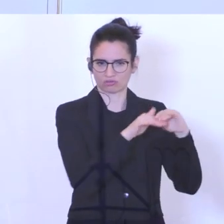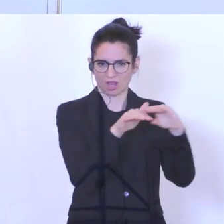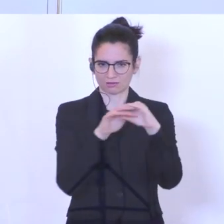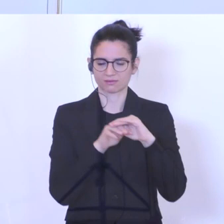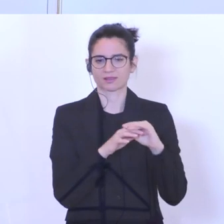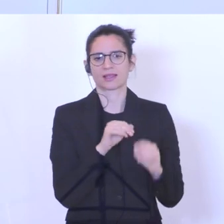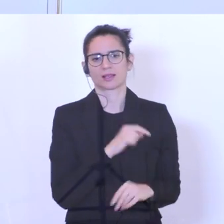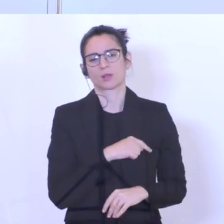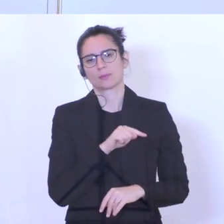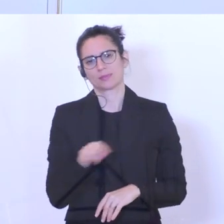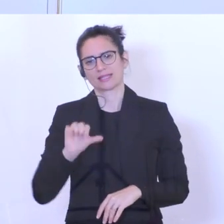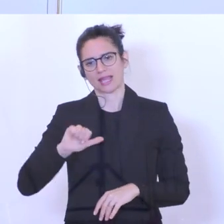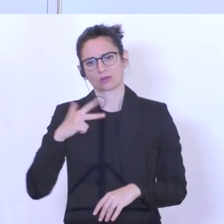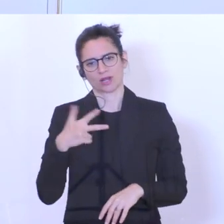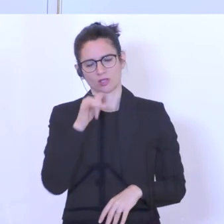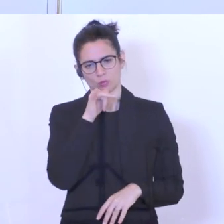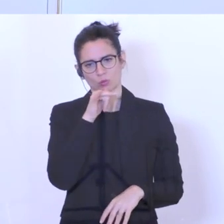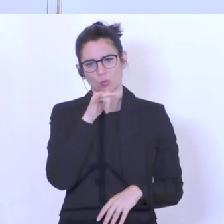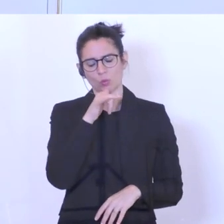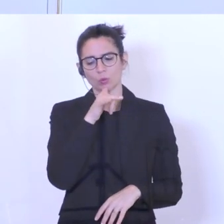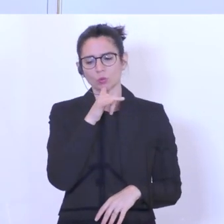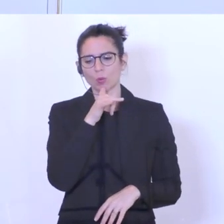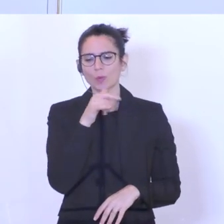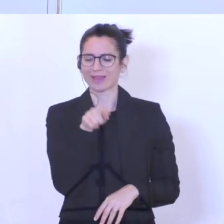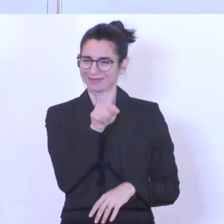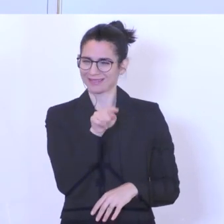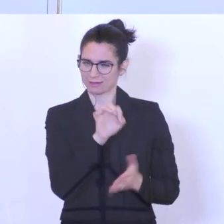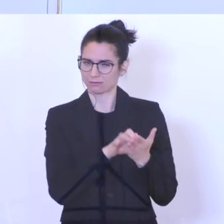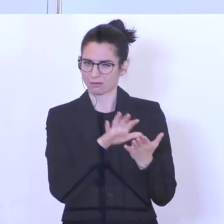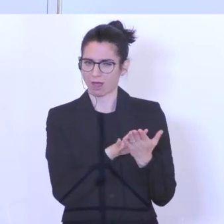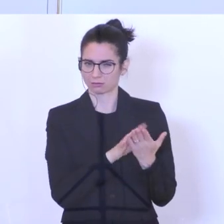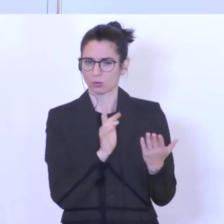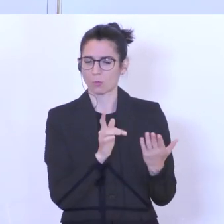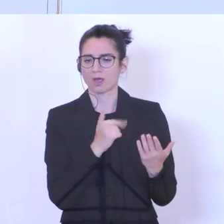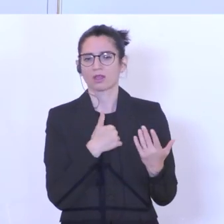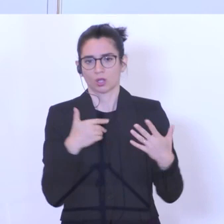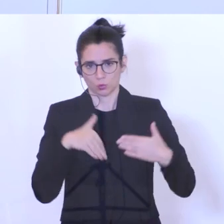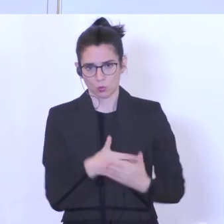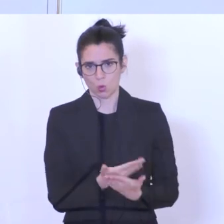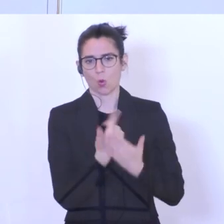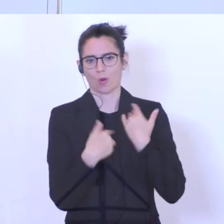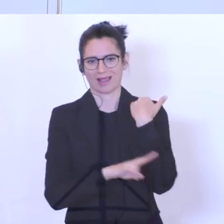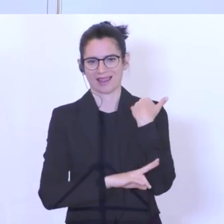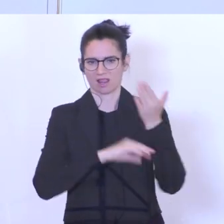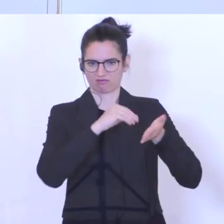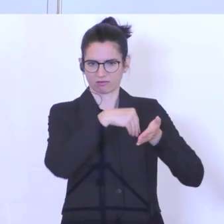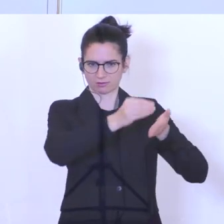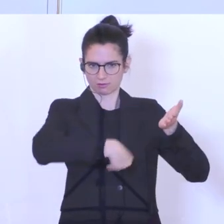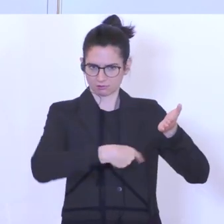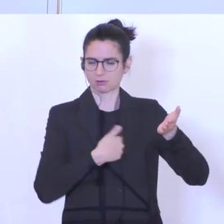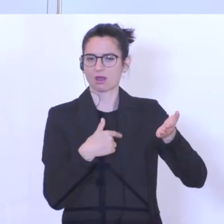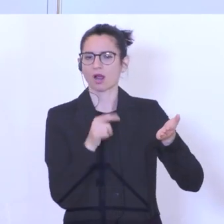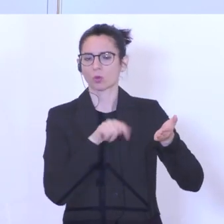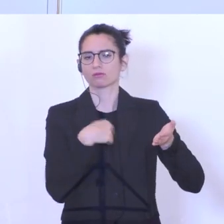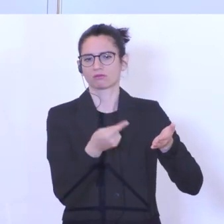zum 31. Oktober. Das ist das Datum, bis zu dem eben neue Lehrverträge unterschrieben werden